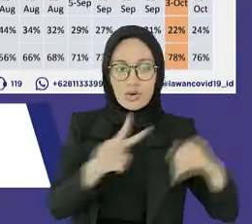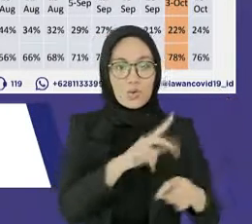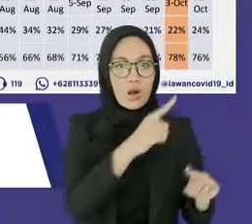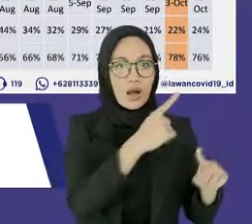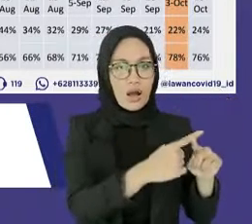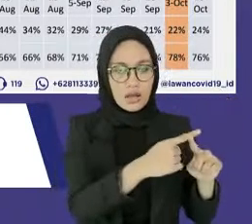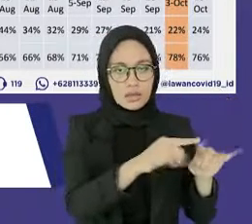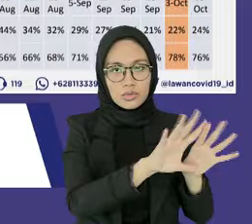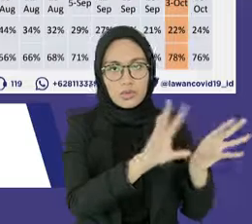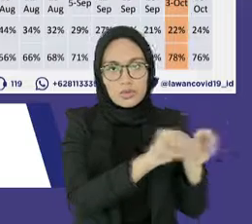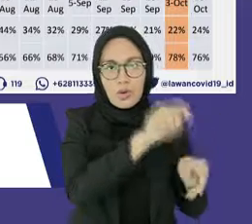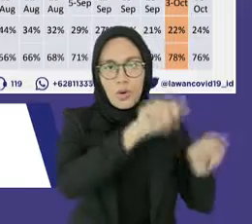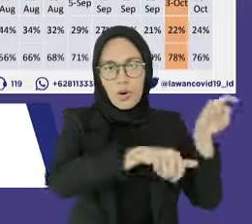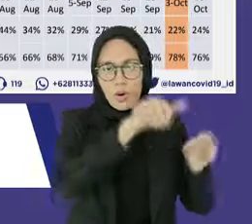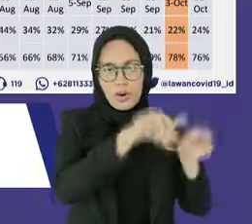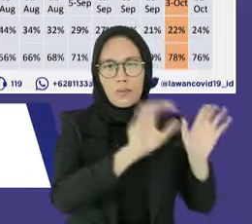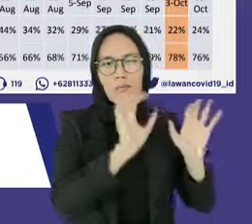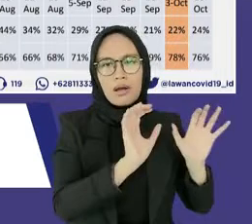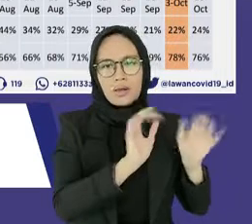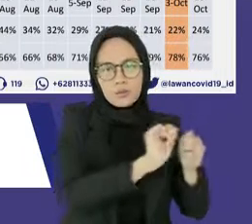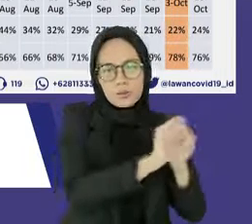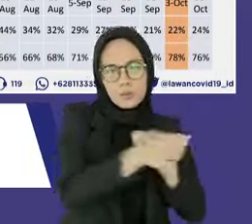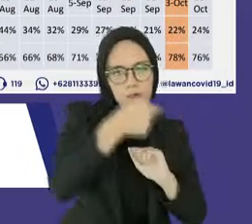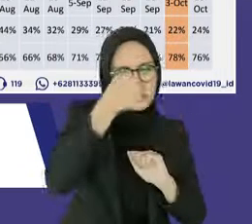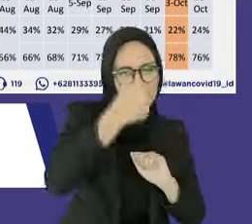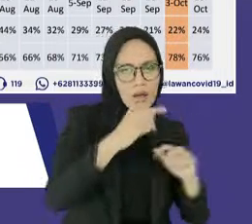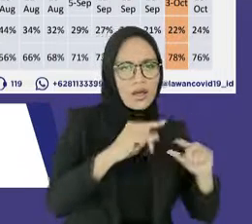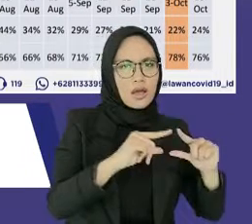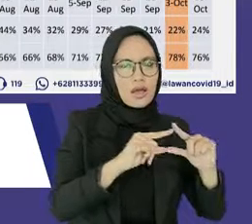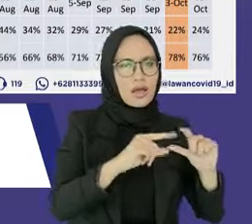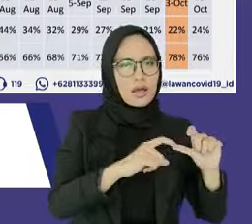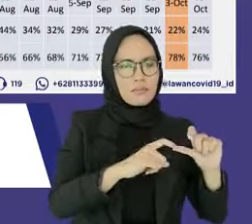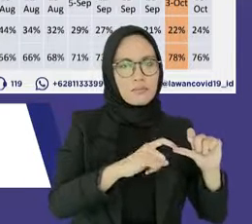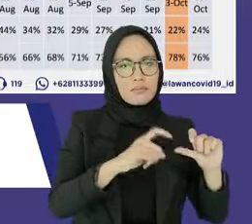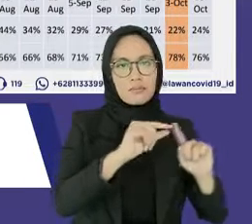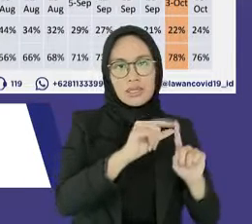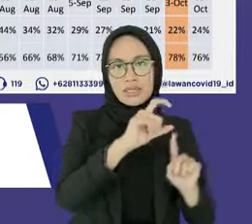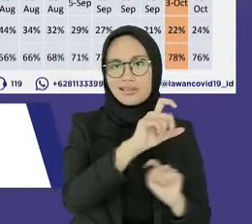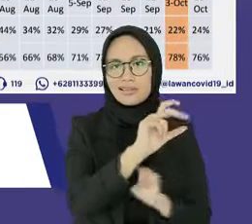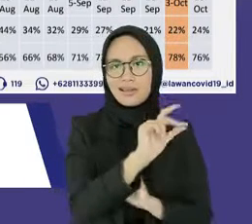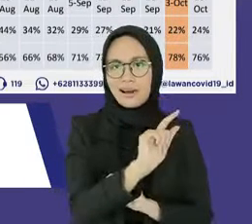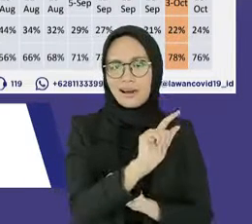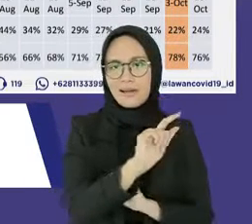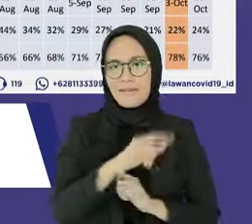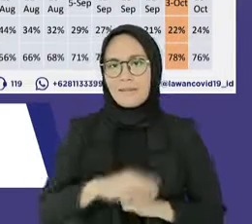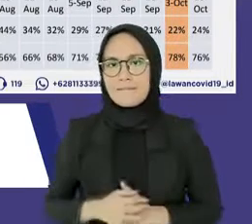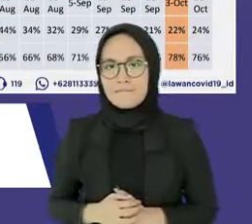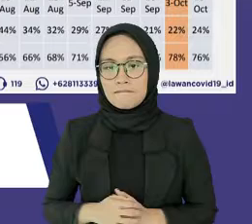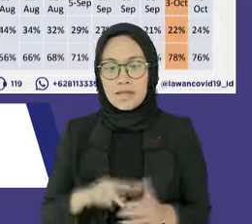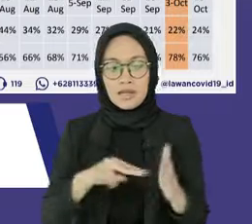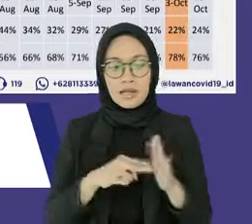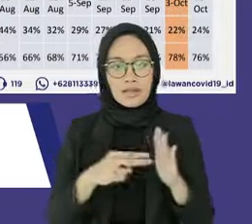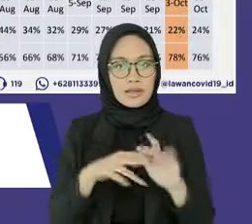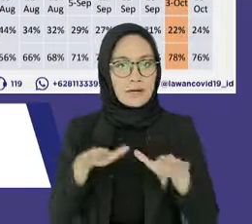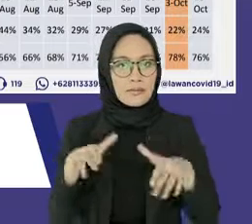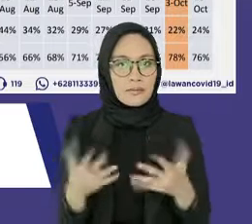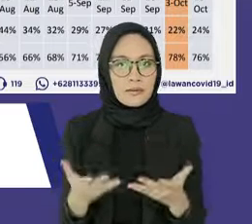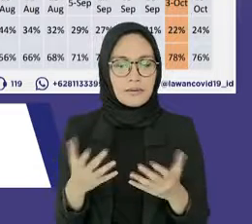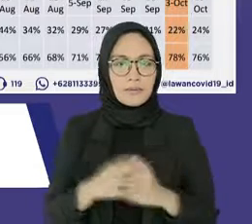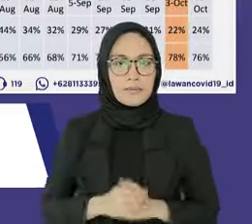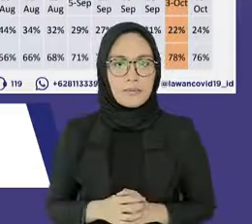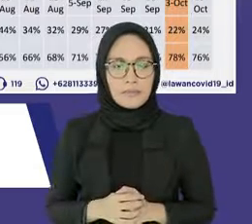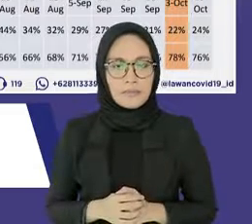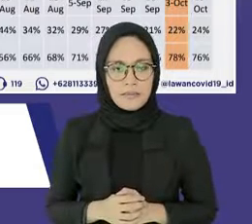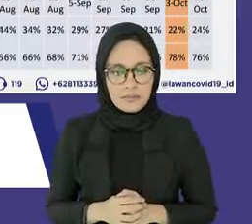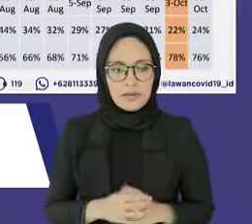lipat dari antigen yang hanya sekitar 400 ribu orang. Hal ini menunjukkan bahwa jenis pemeriksaan